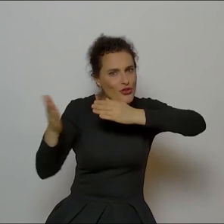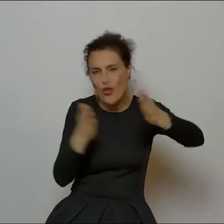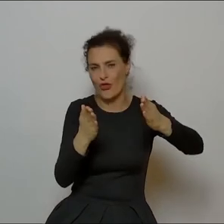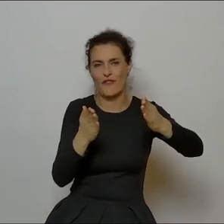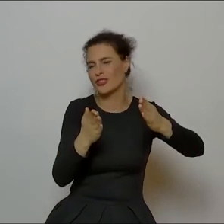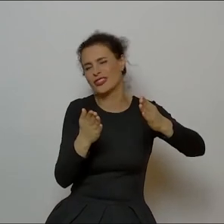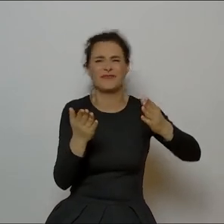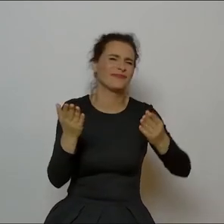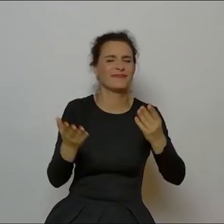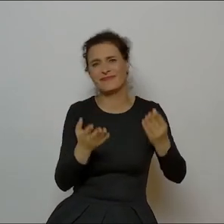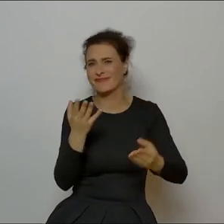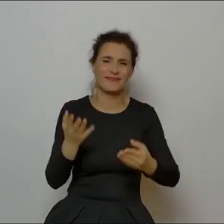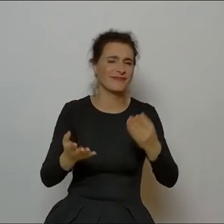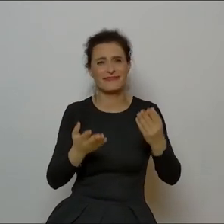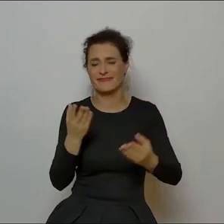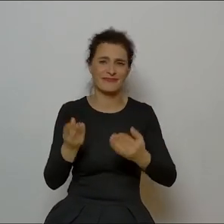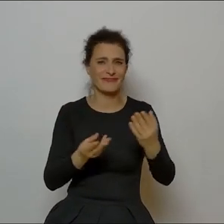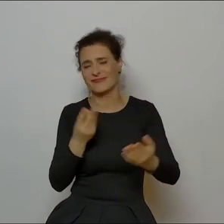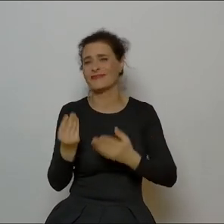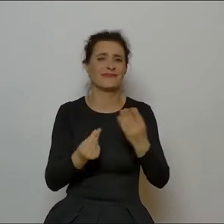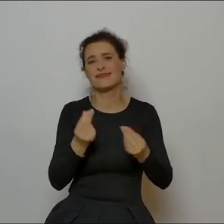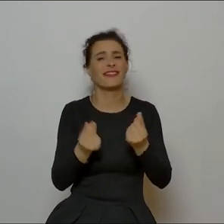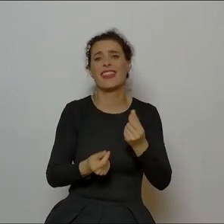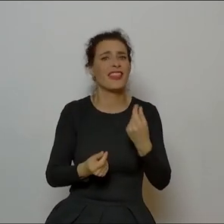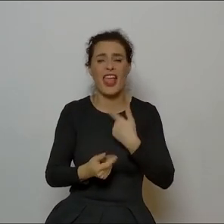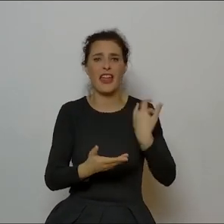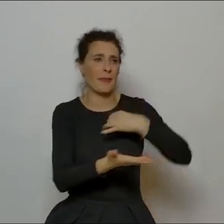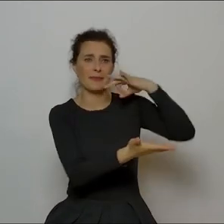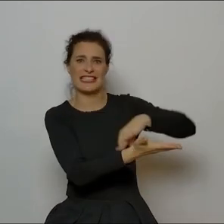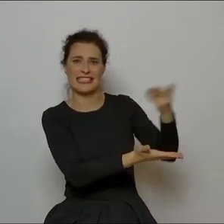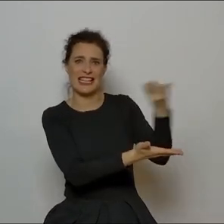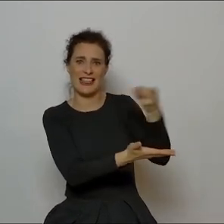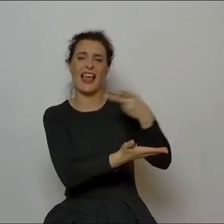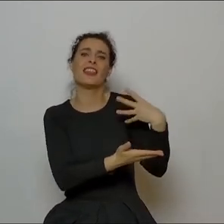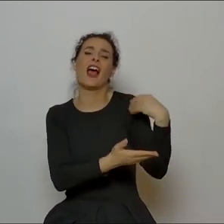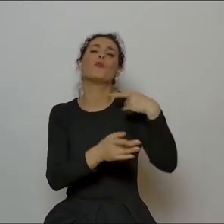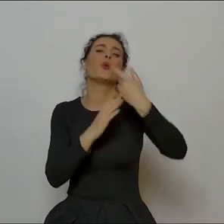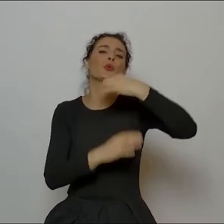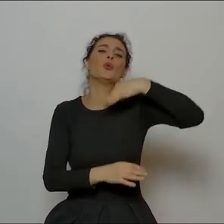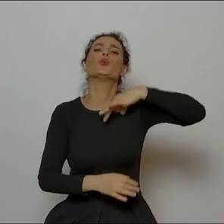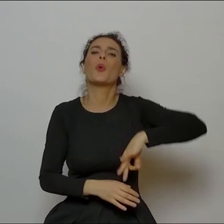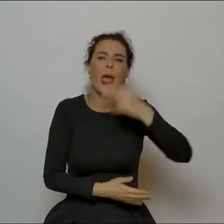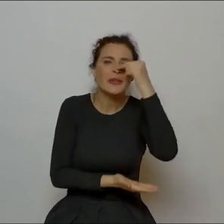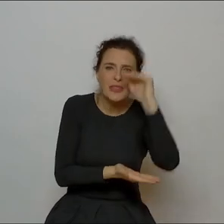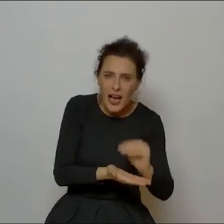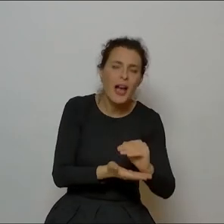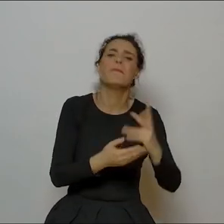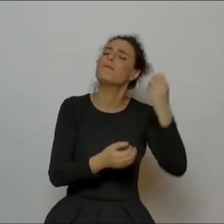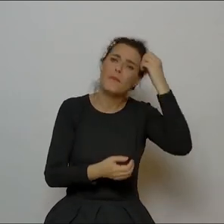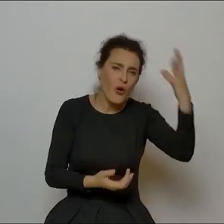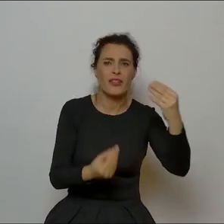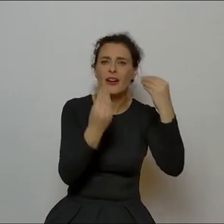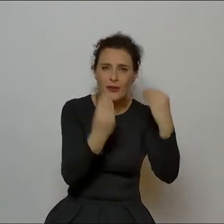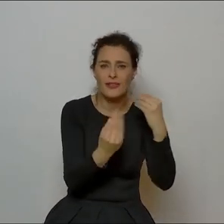Nie, trochę widzę, no nie, mam synów nastolatków, jeszcze mam małą córeczkę, mam synów nastolatków, mądrze, wspaniałe